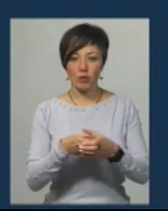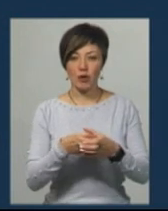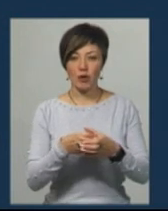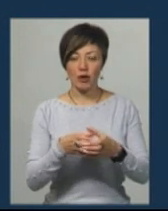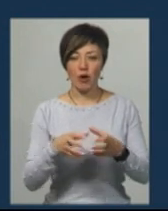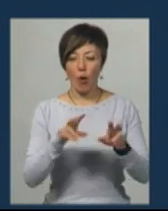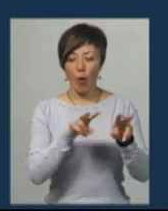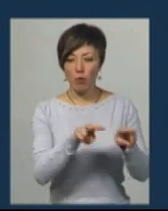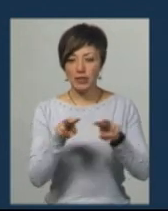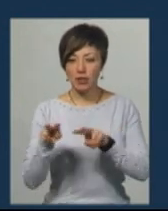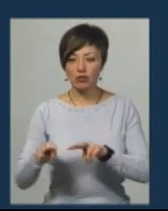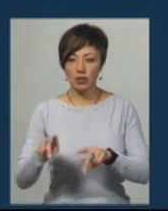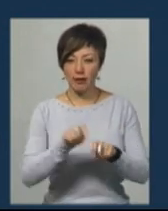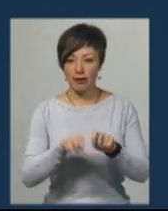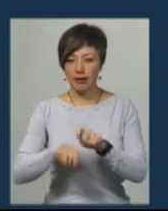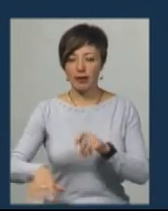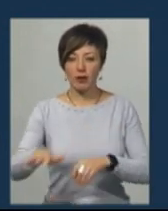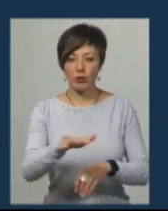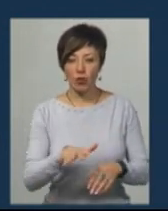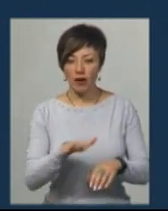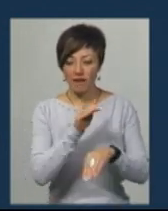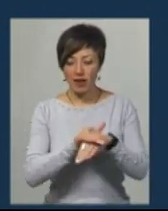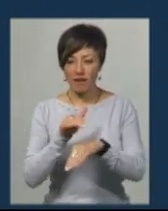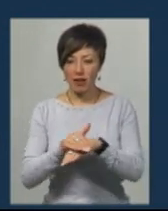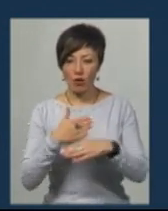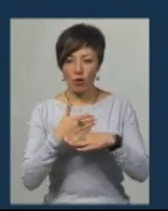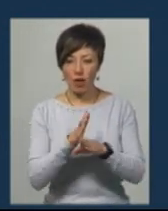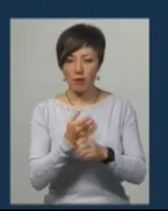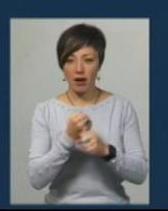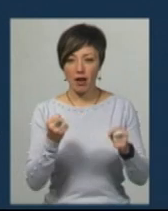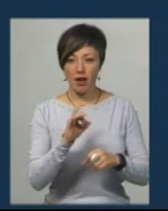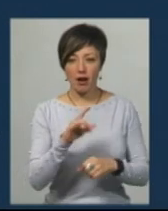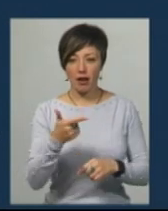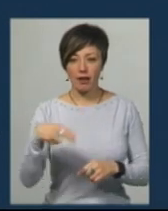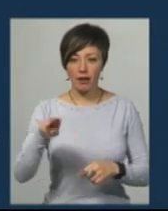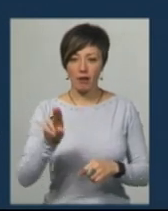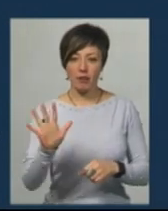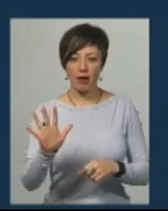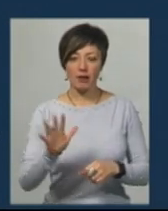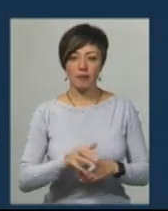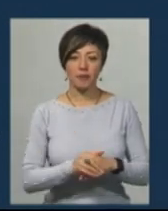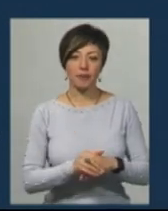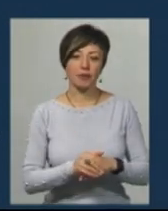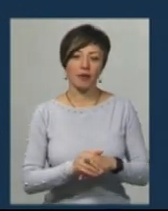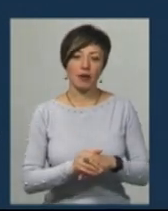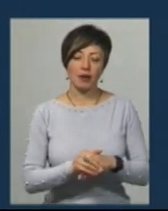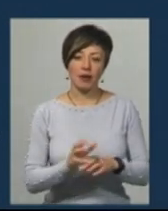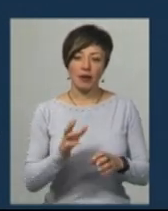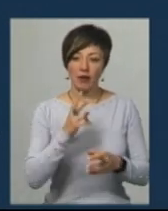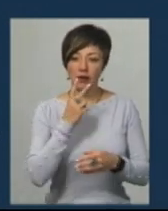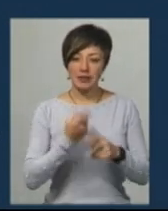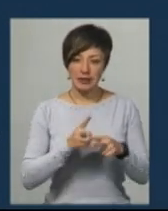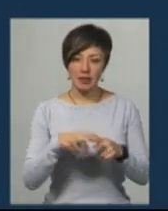Вони виявили воронку та уламки від гранати РГД-5. Затриманим виявився 32-річний житель